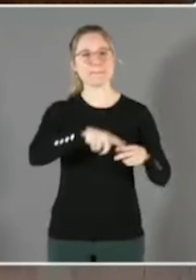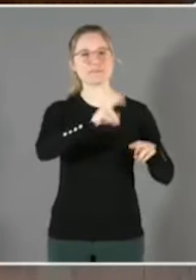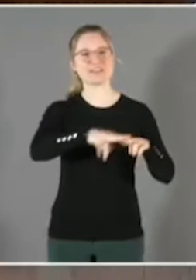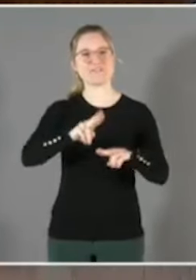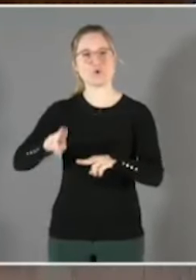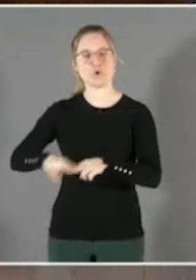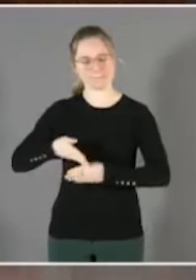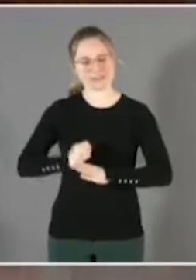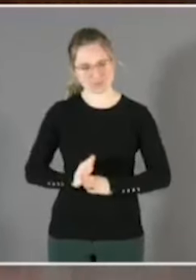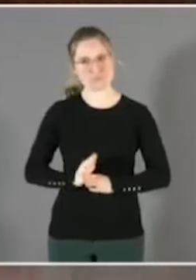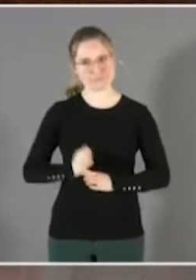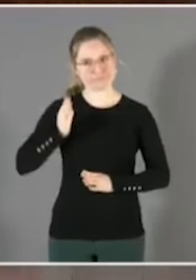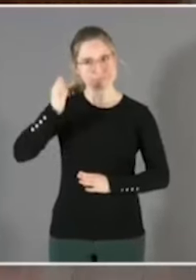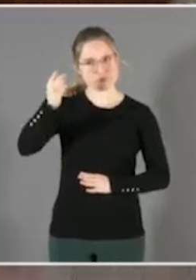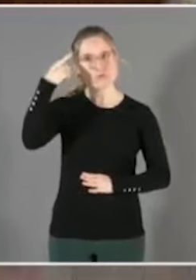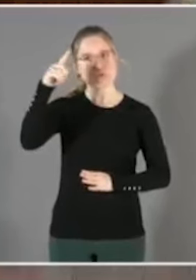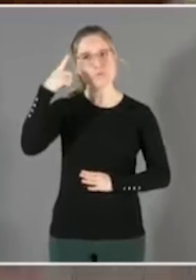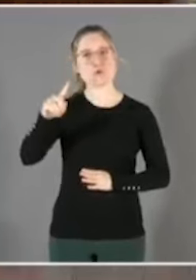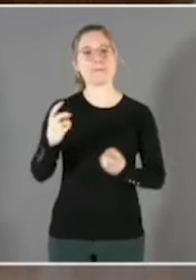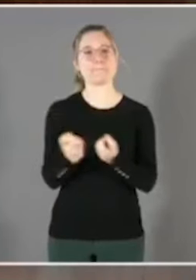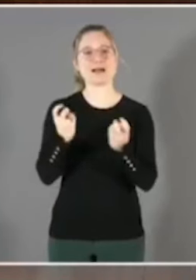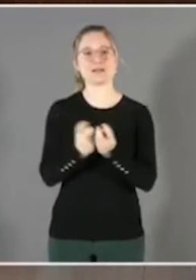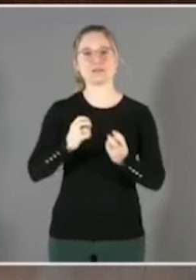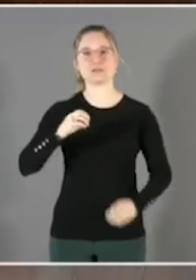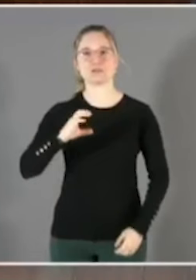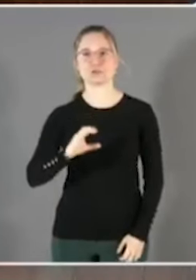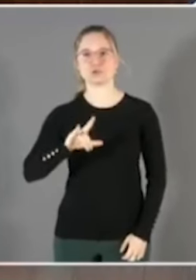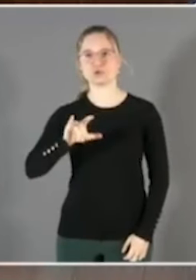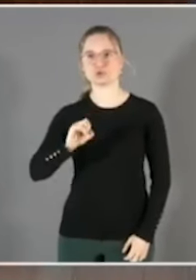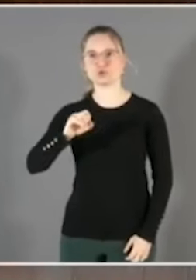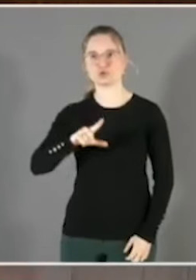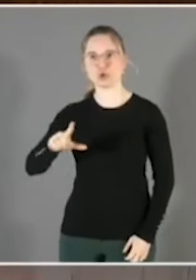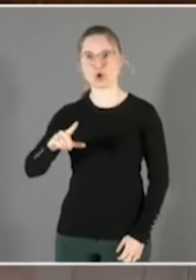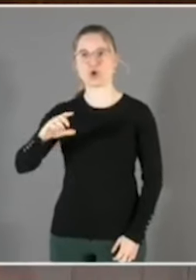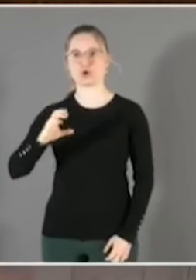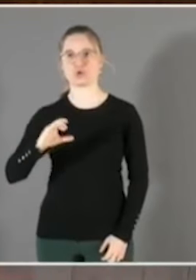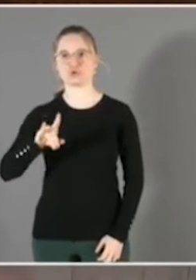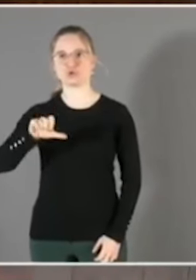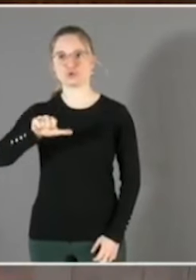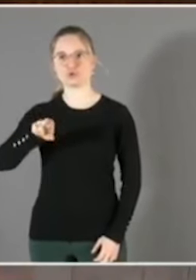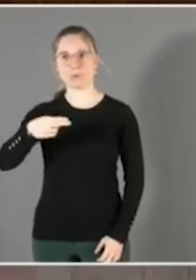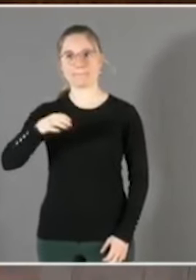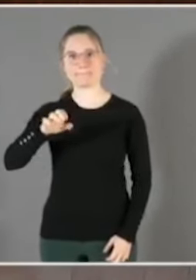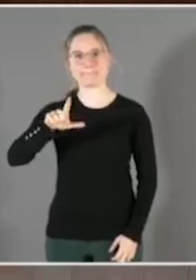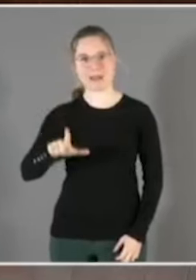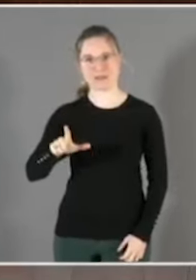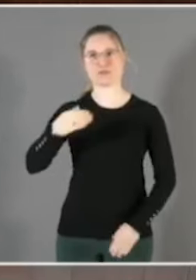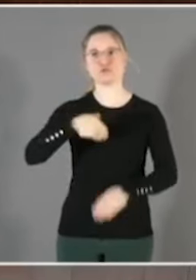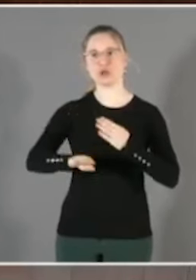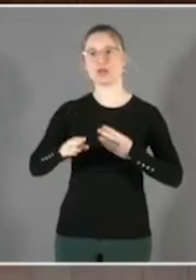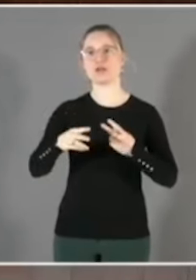au parc Cholchomel, dans le 13e arrondissement, dans le noyau villageois de La Rose. Il est donc